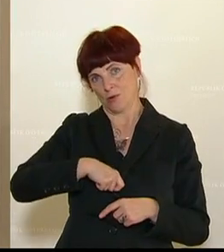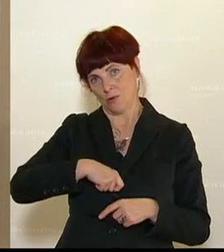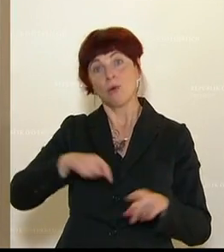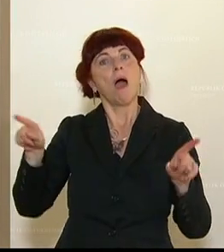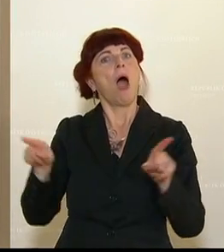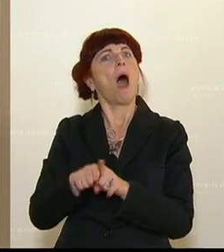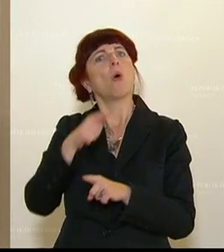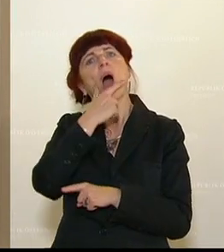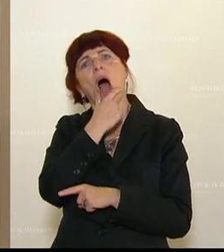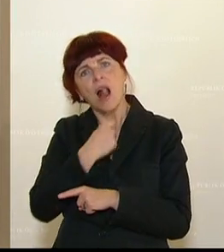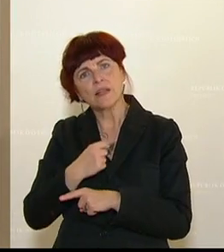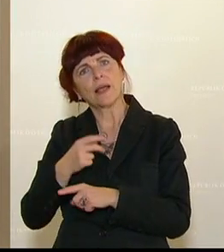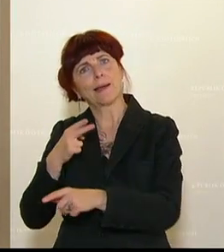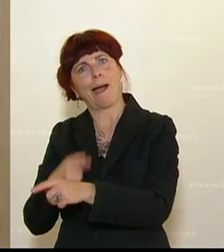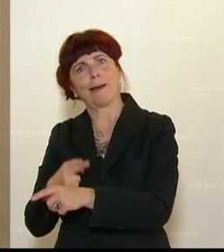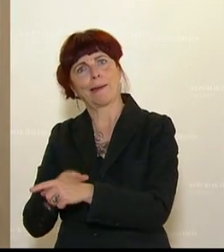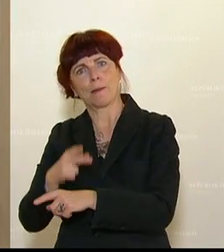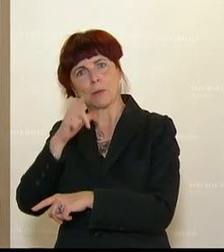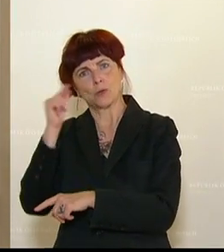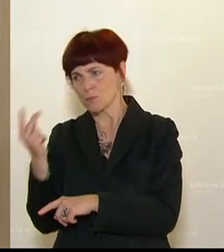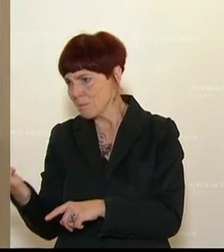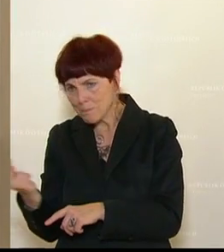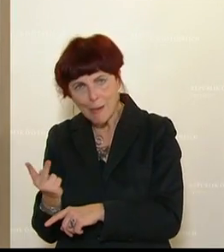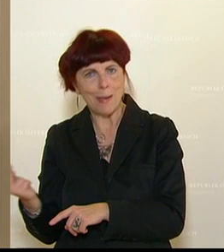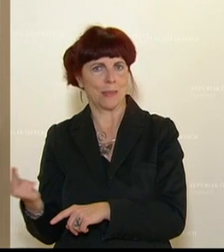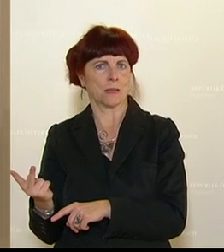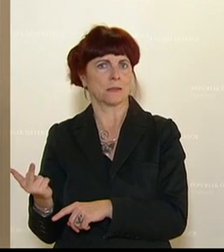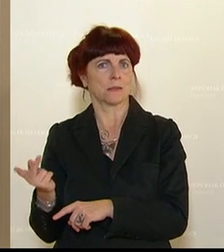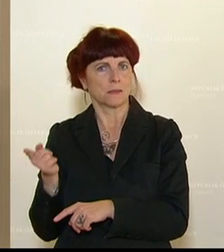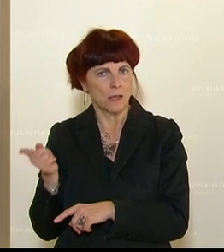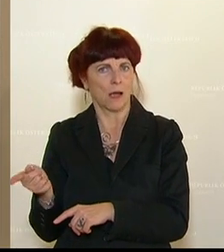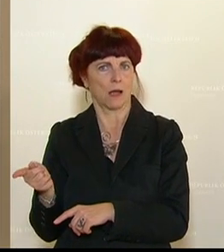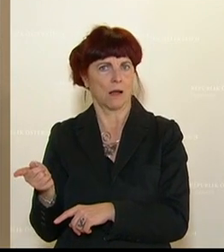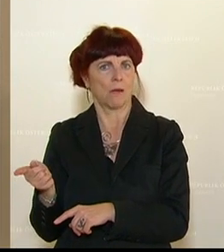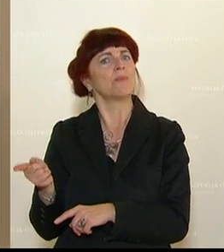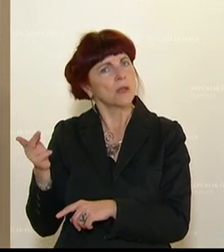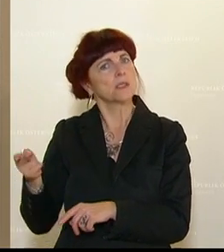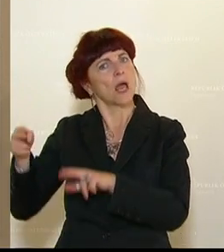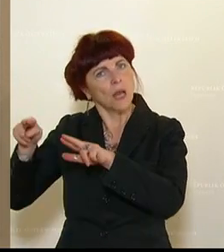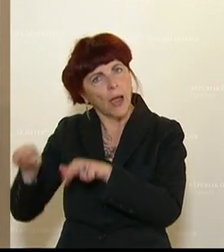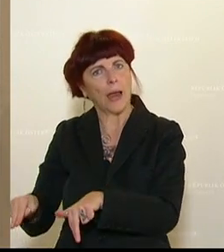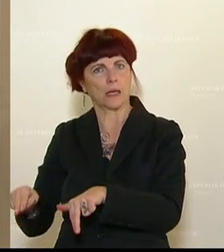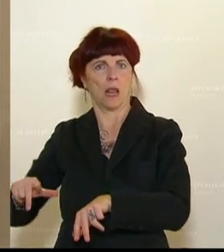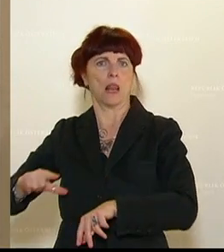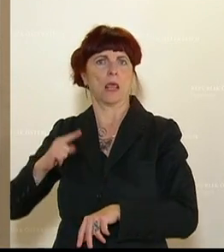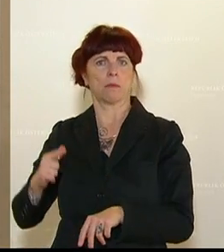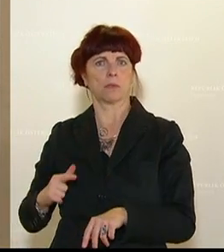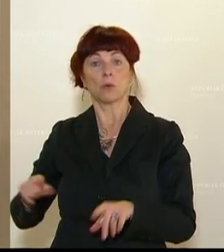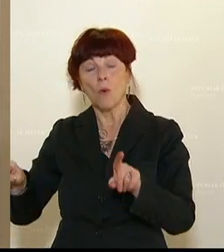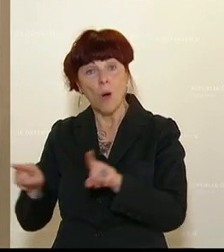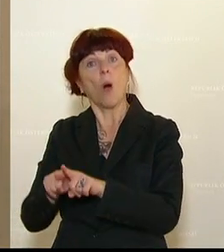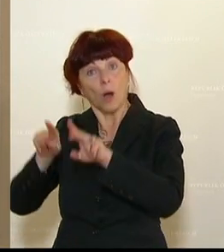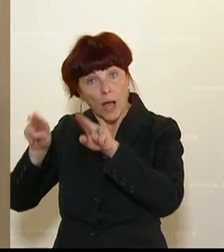die Alten und Kranken oder gerade auch die Alten und Kranken ein Recht zu leben und ein Recht auf unsere